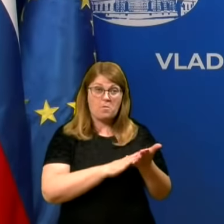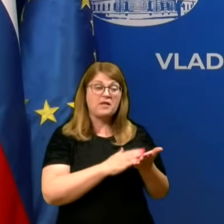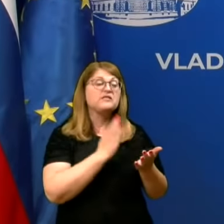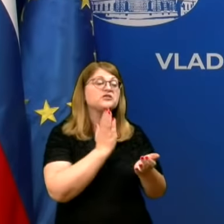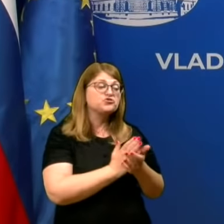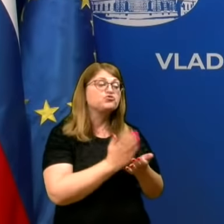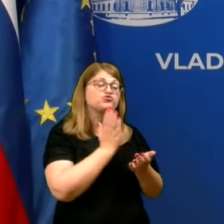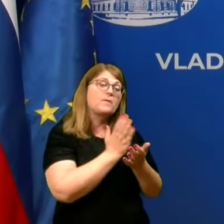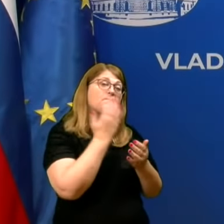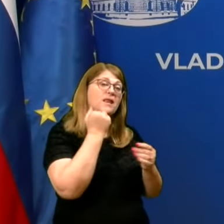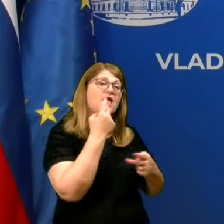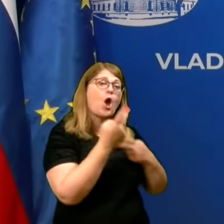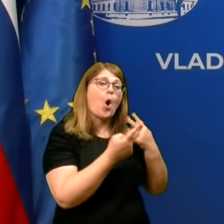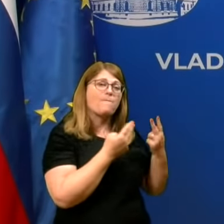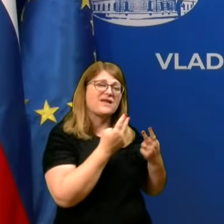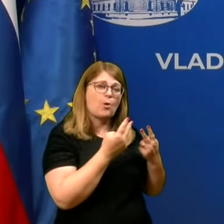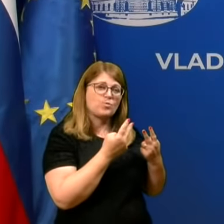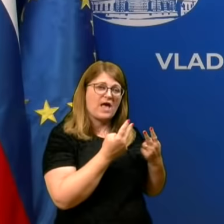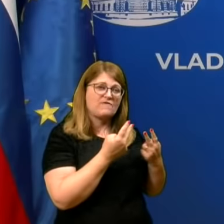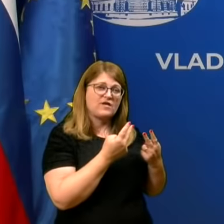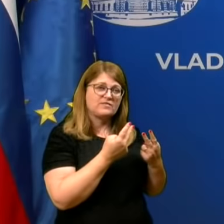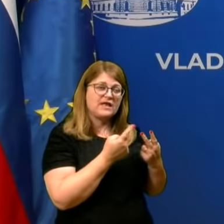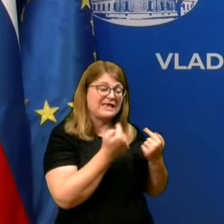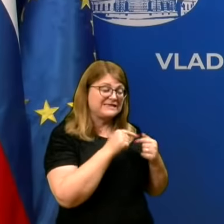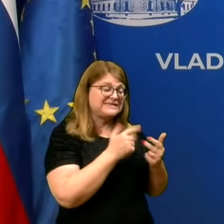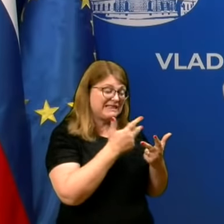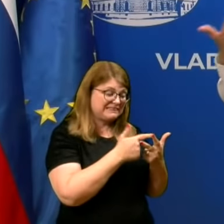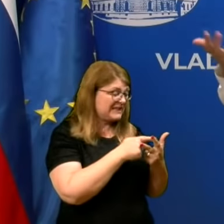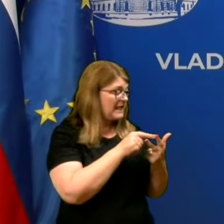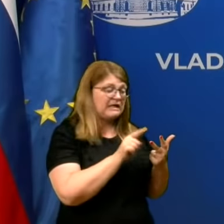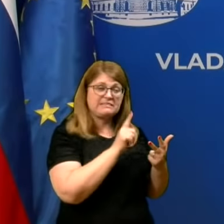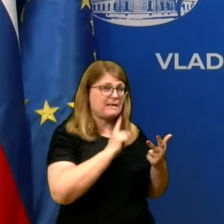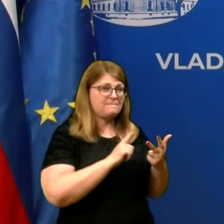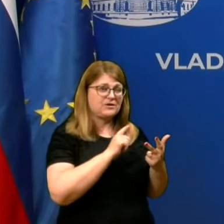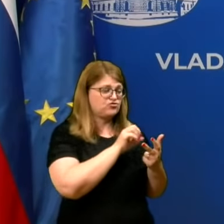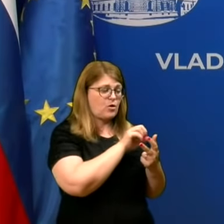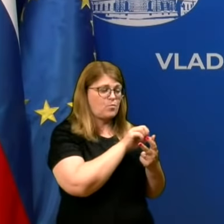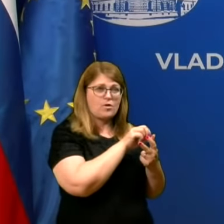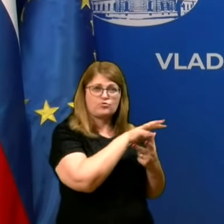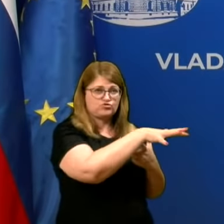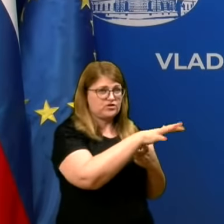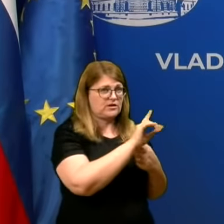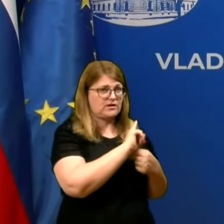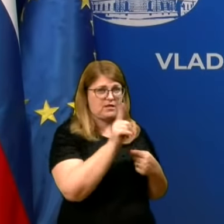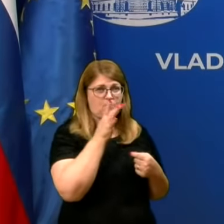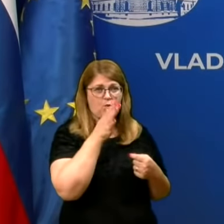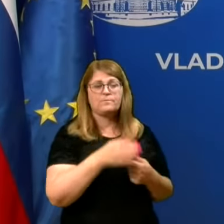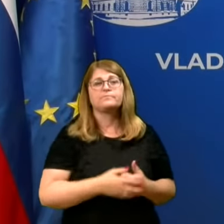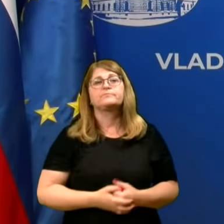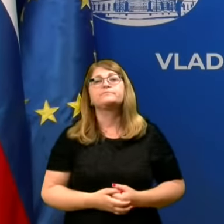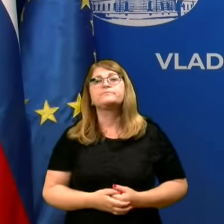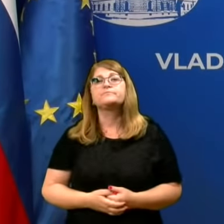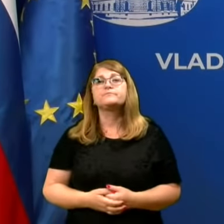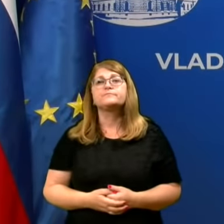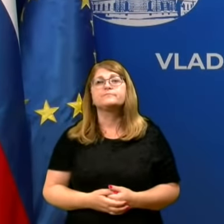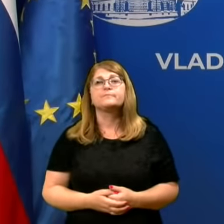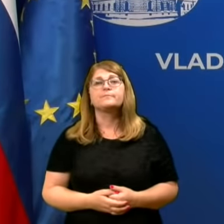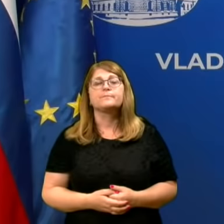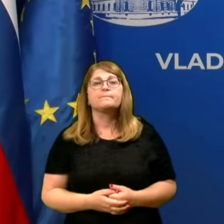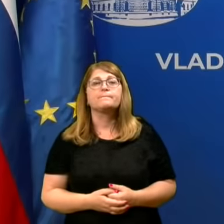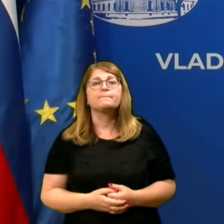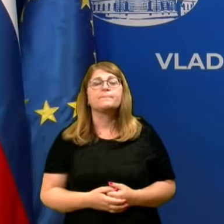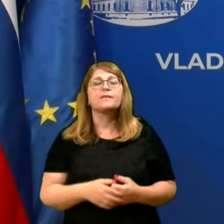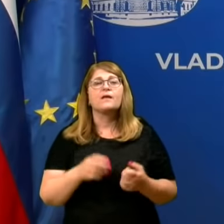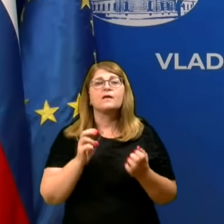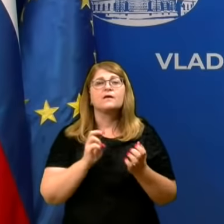strani epidemiloške stroke identificirali, kar pomeni, da iz teh treh ne pričakovujemo nobenega nadaljnega širenja virusa. Naravno so pa še